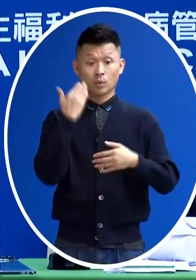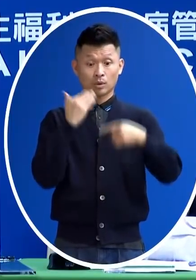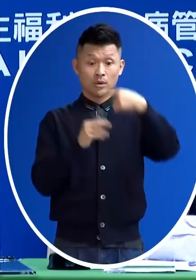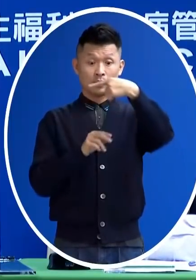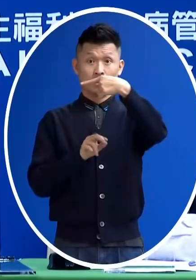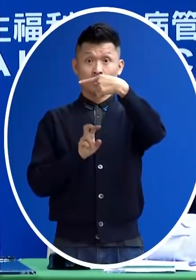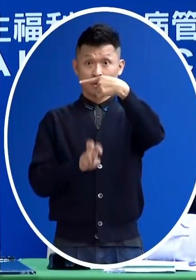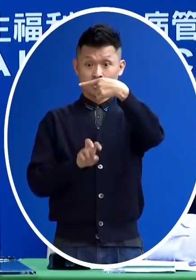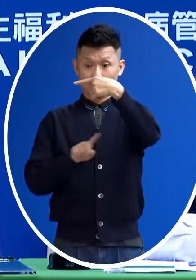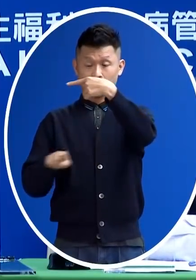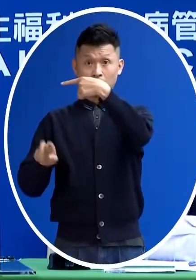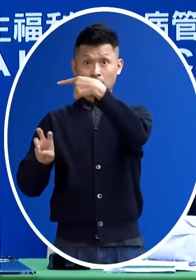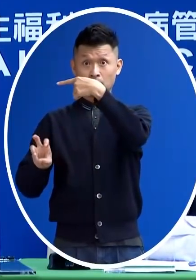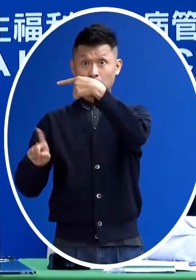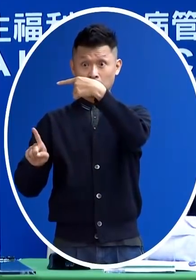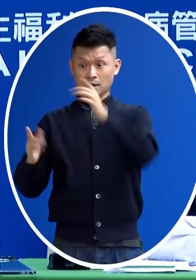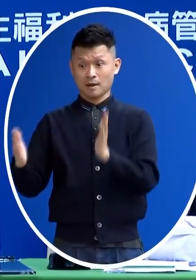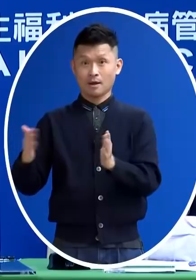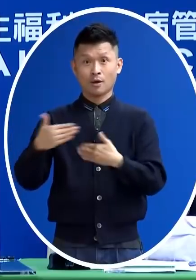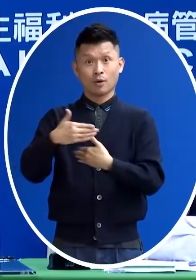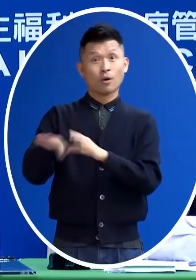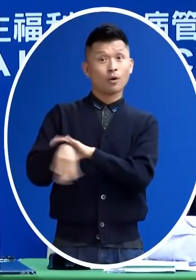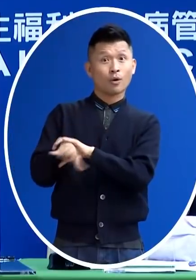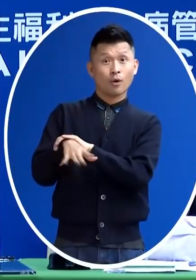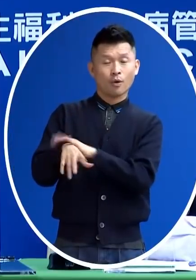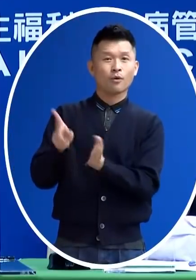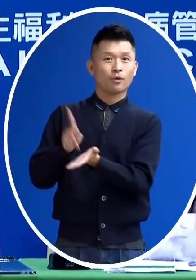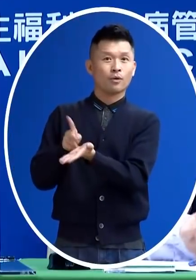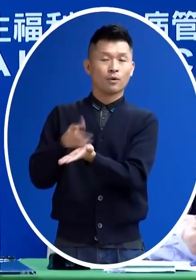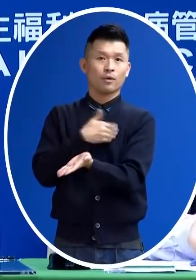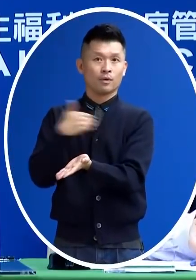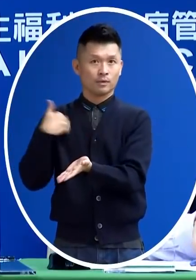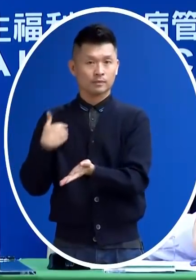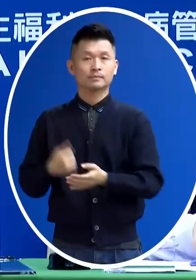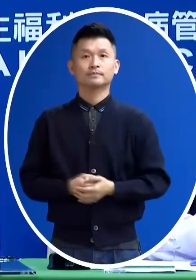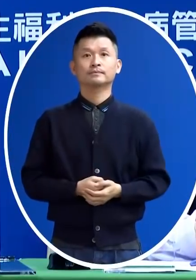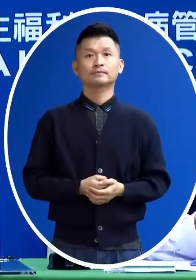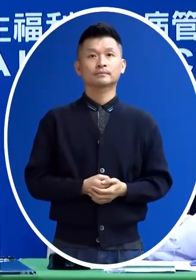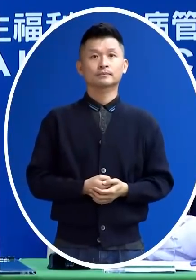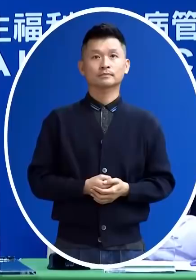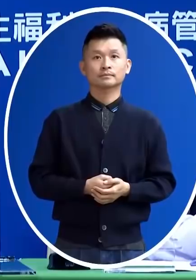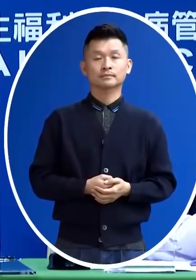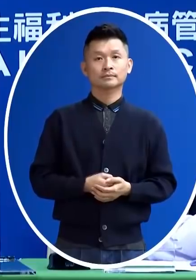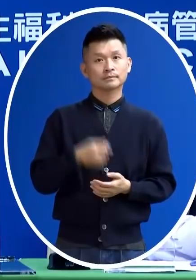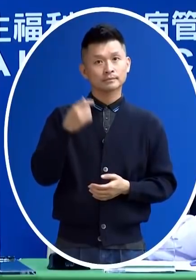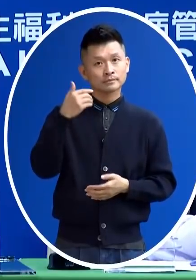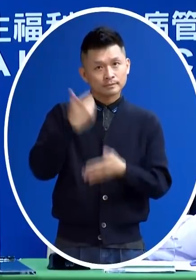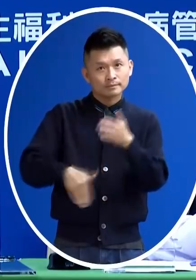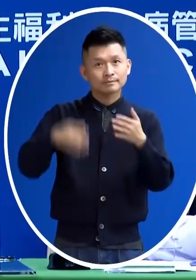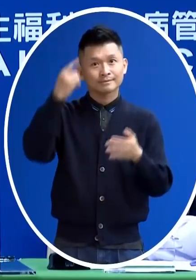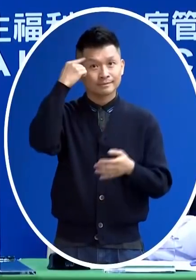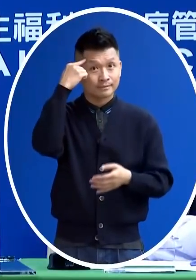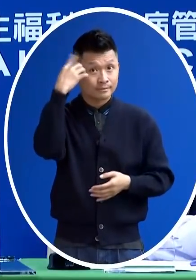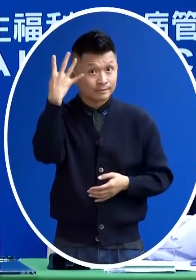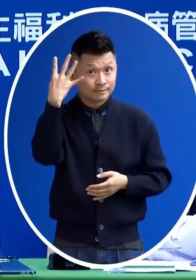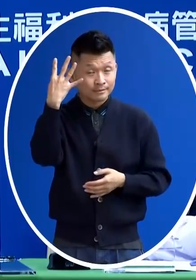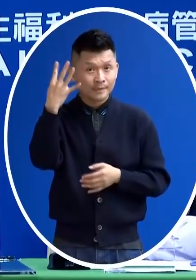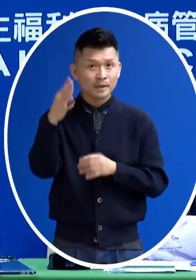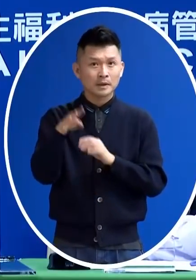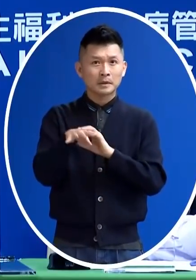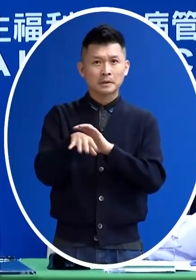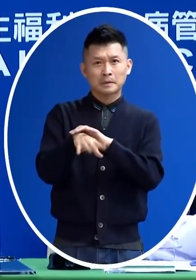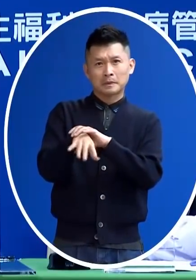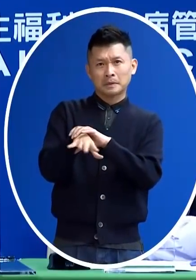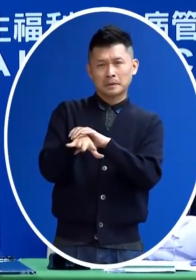號到31號那就可以用了換句話說 他會多控4天是可能不好